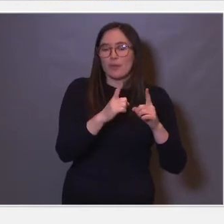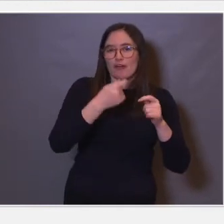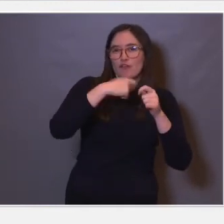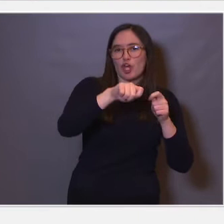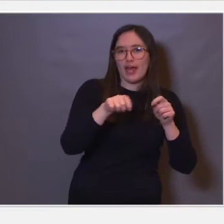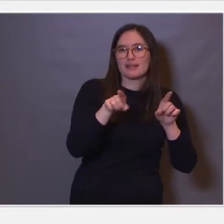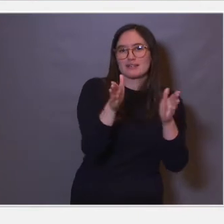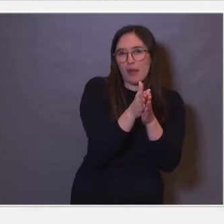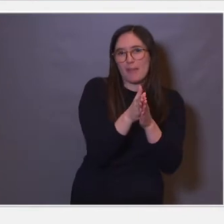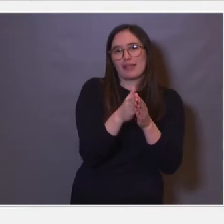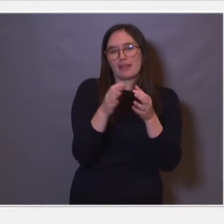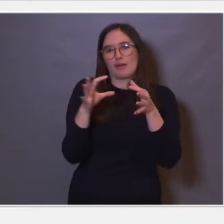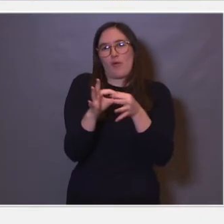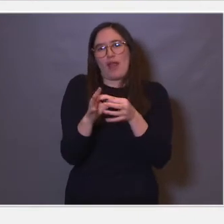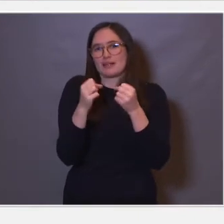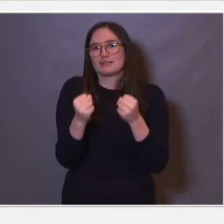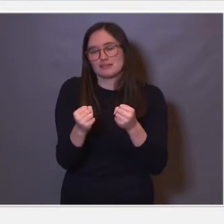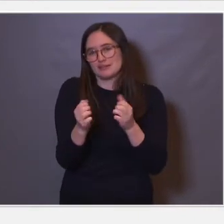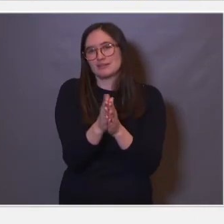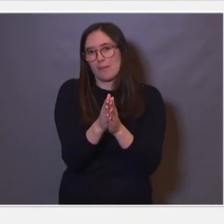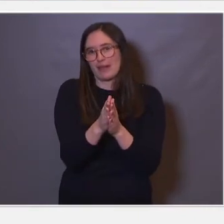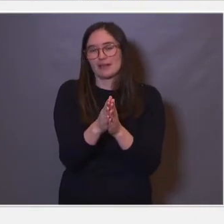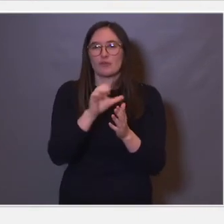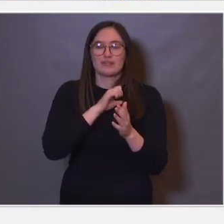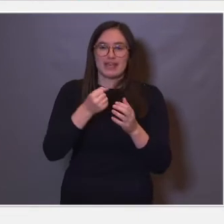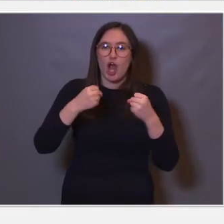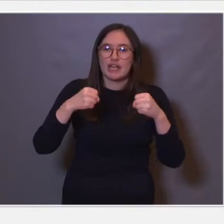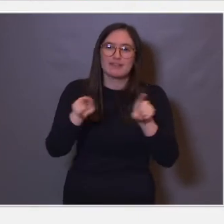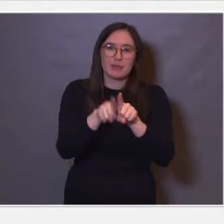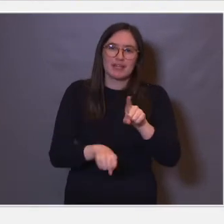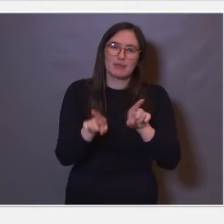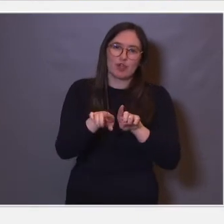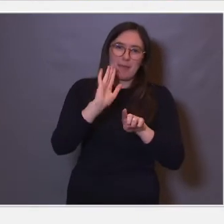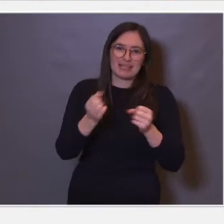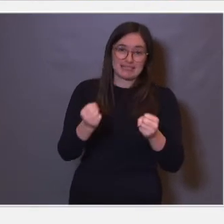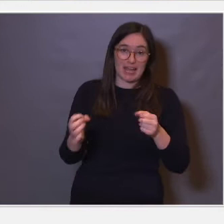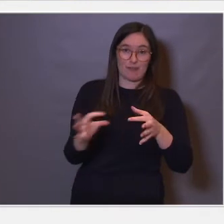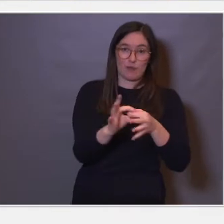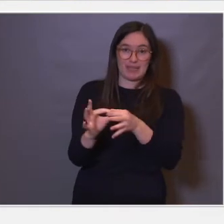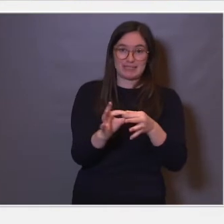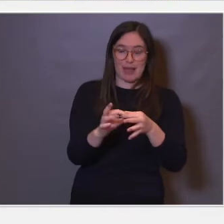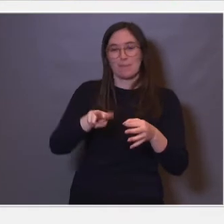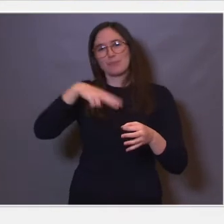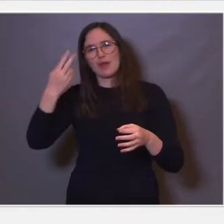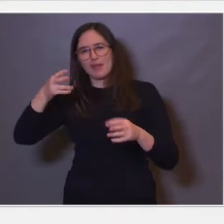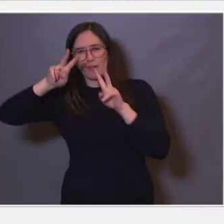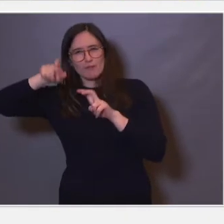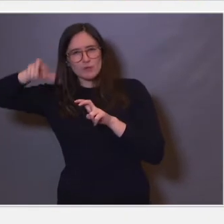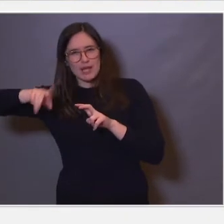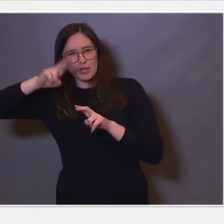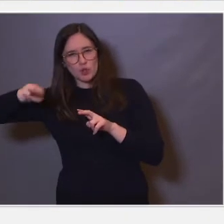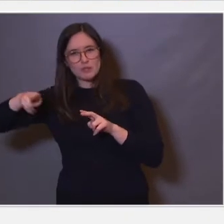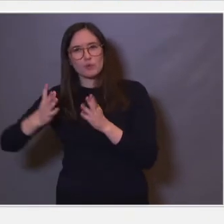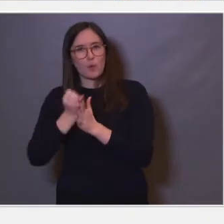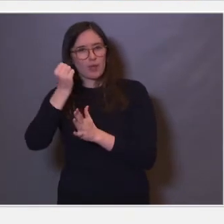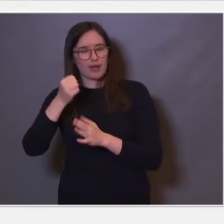samtidig, så styrker de forbindelsene mellom hverandre. Og dette var en annen norsk forsker som oppdaget dette fenomenet sent på 60